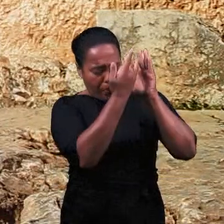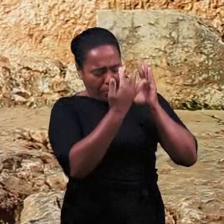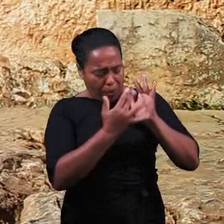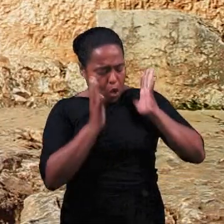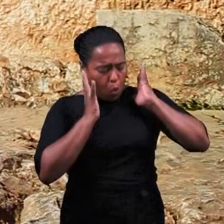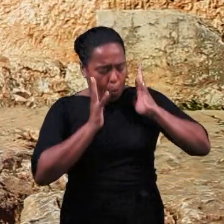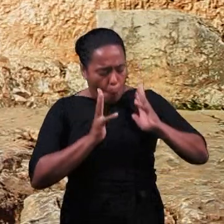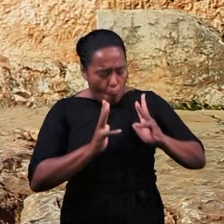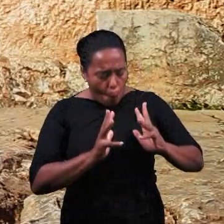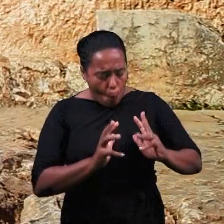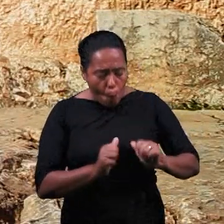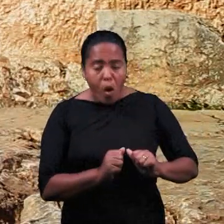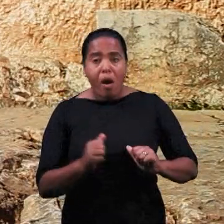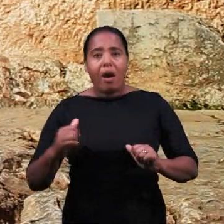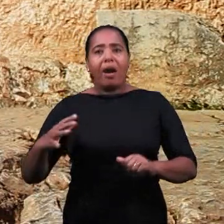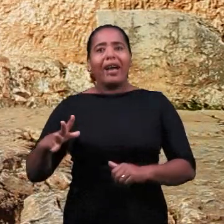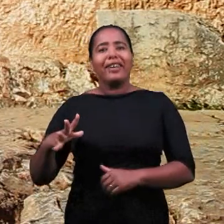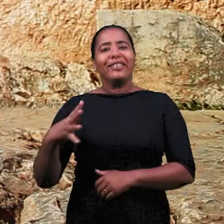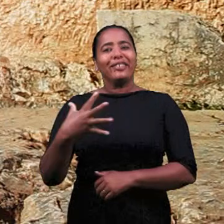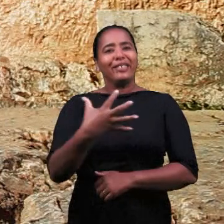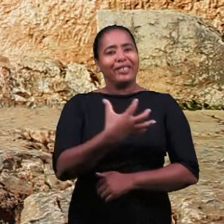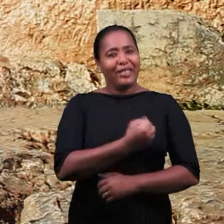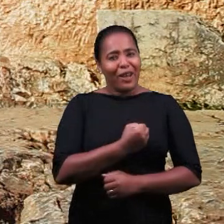и меня. Иисус дал нам,